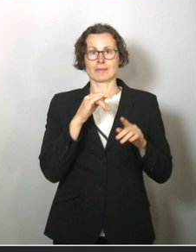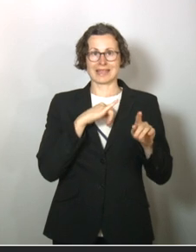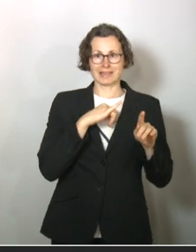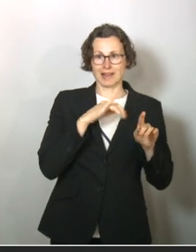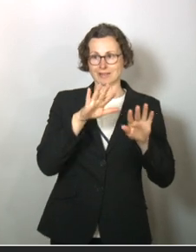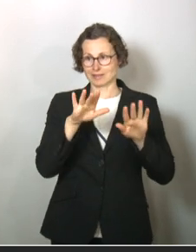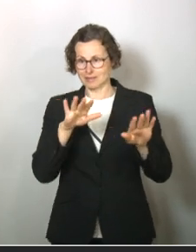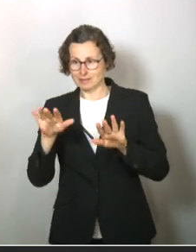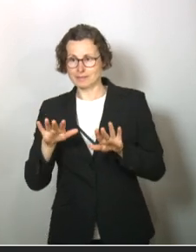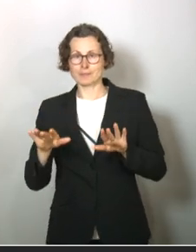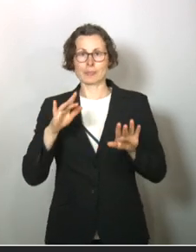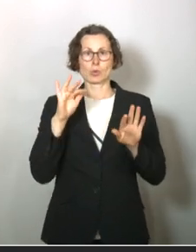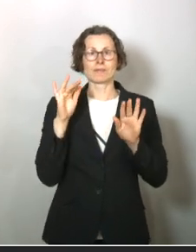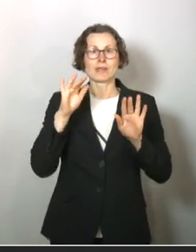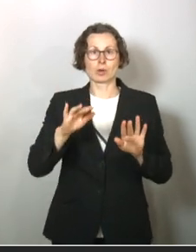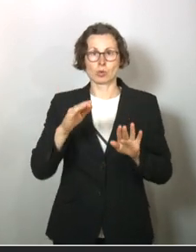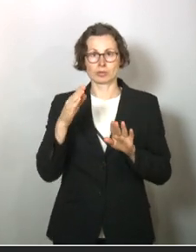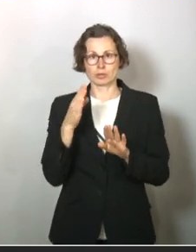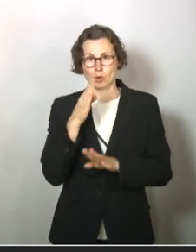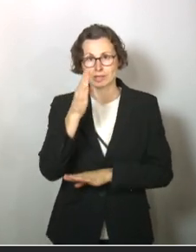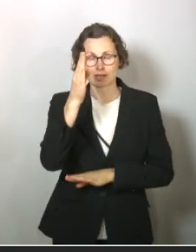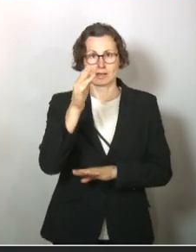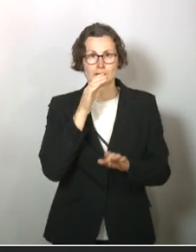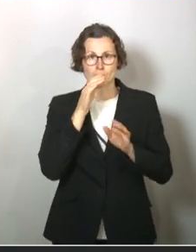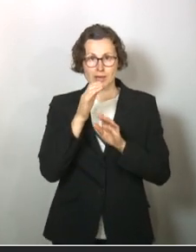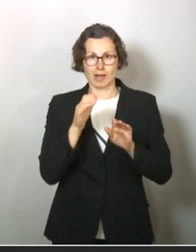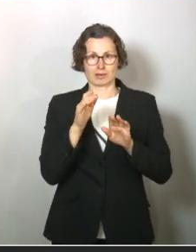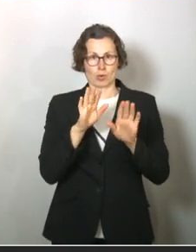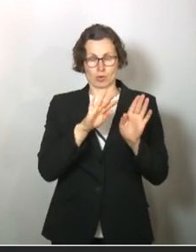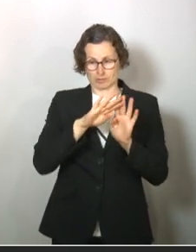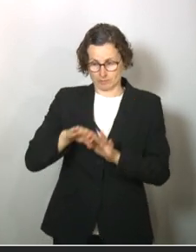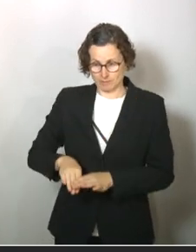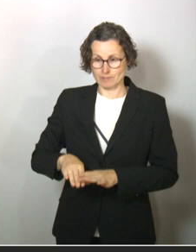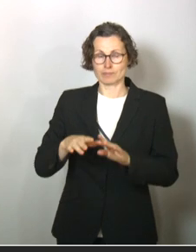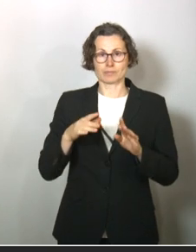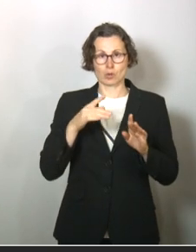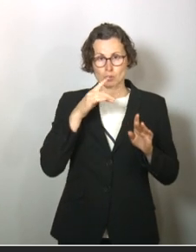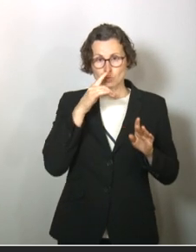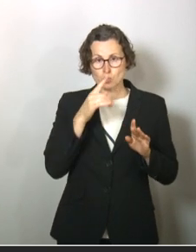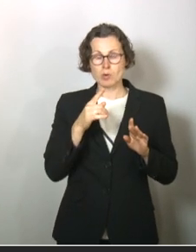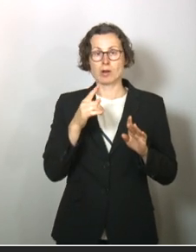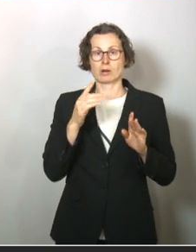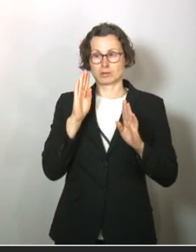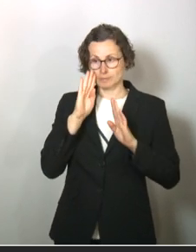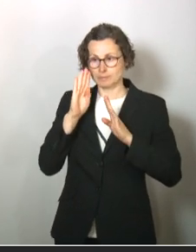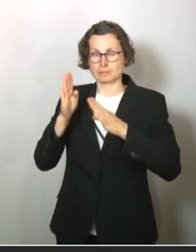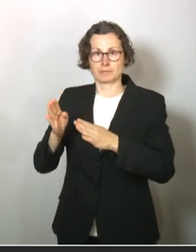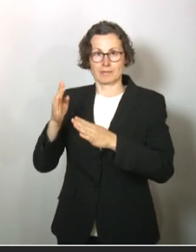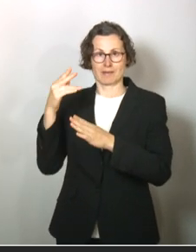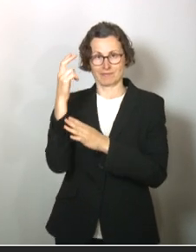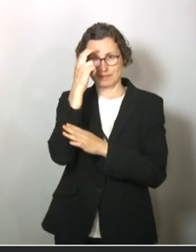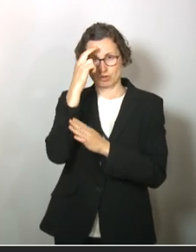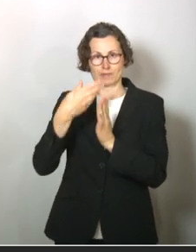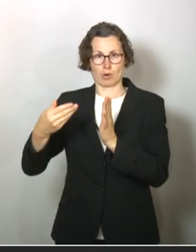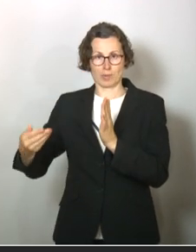wirkungsorientierten Kommunikation vorübergehend zu verlassen und sich allein auf das Argument einzulassen.